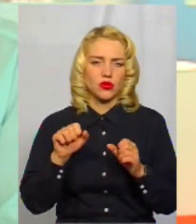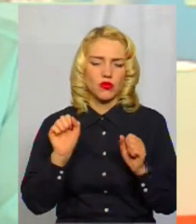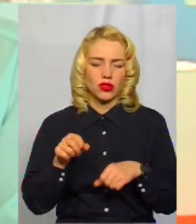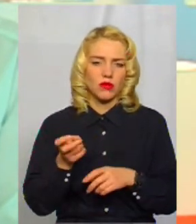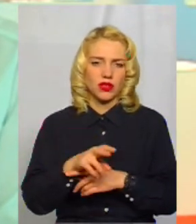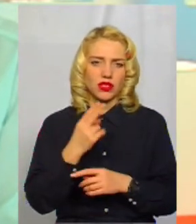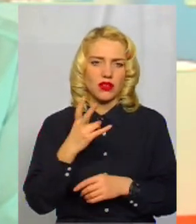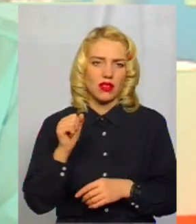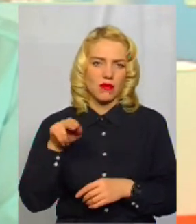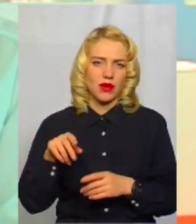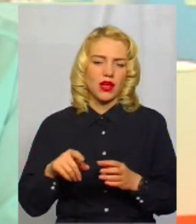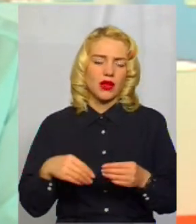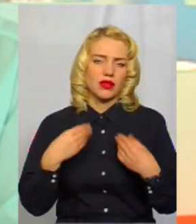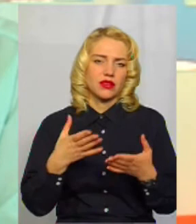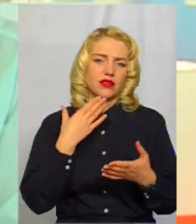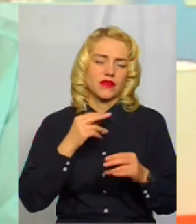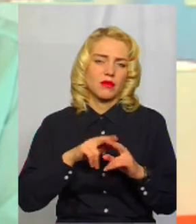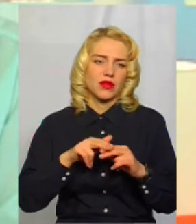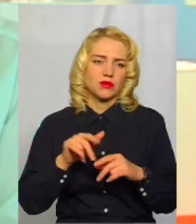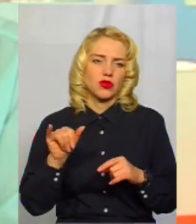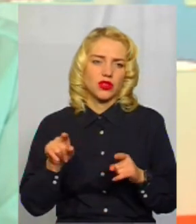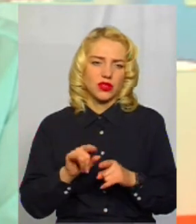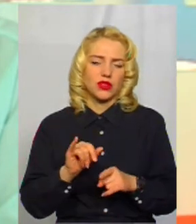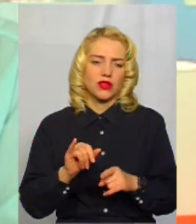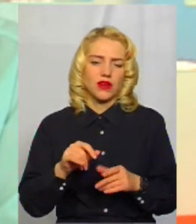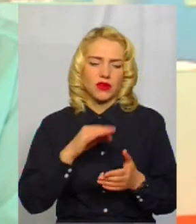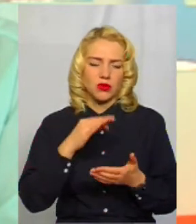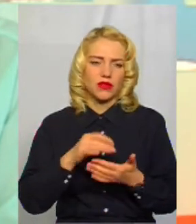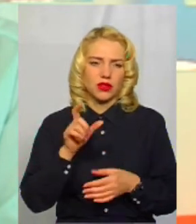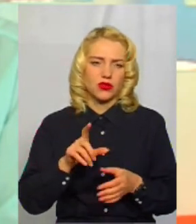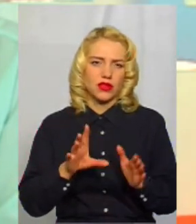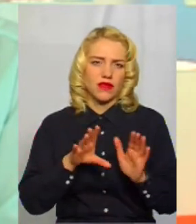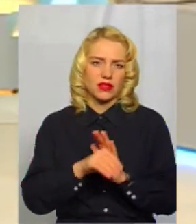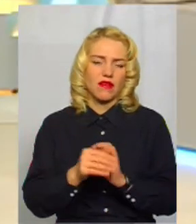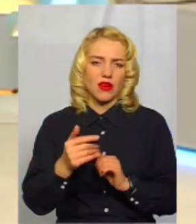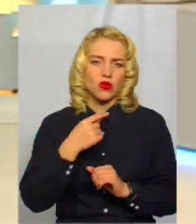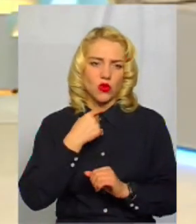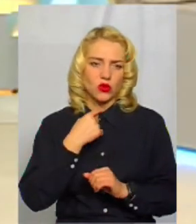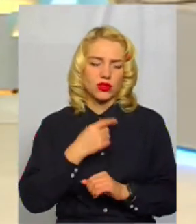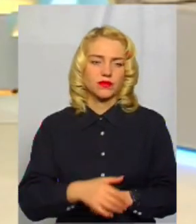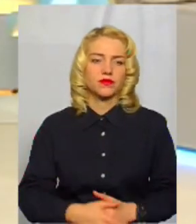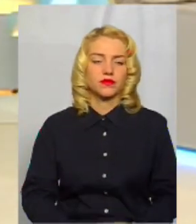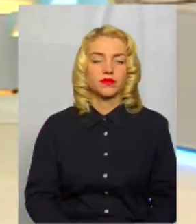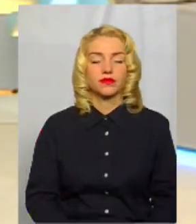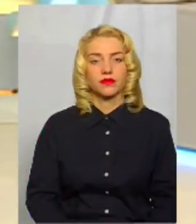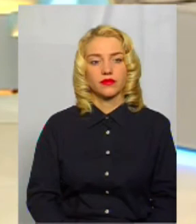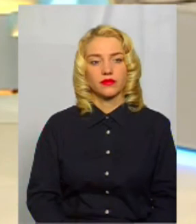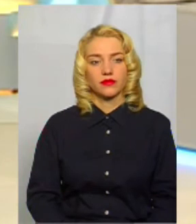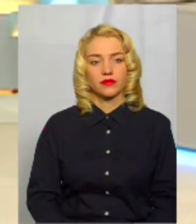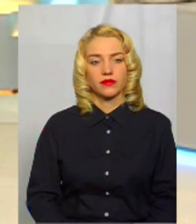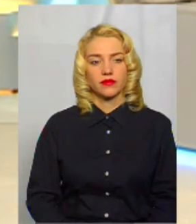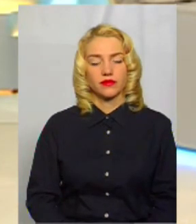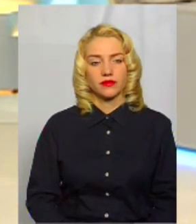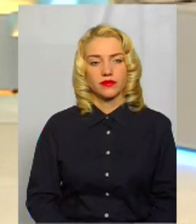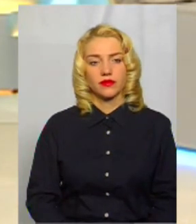адміністративних послуг, пред'явити свій паспорт, і відповідальна особа внесе ваш голос. Як ще спростити?